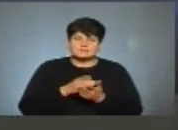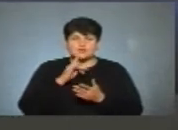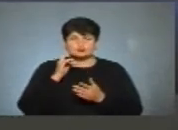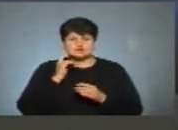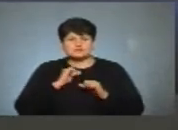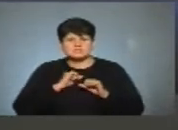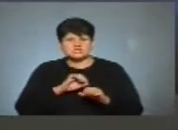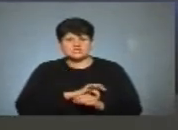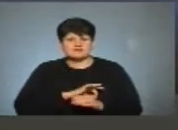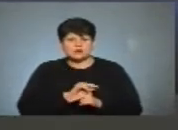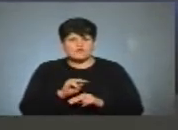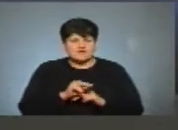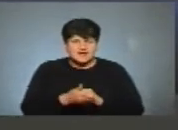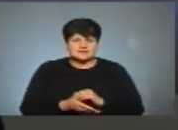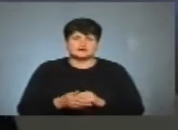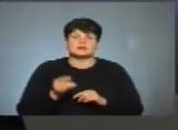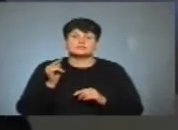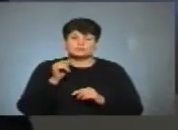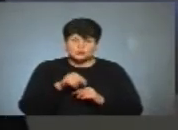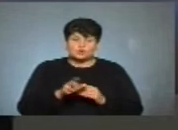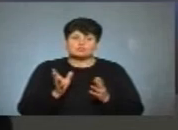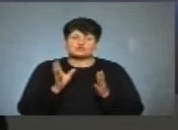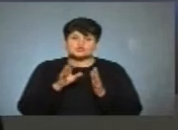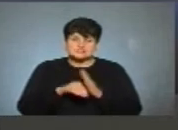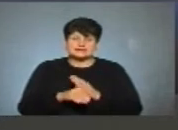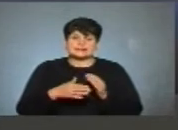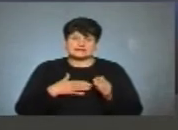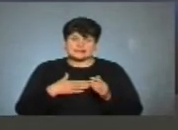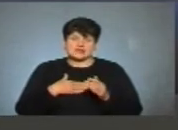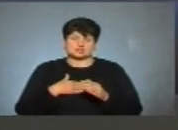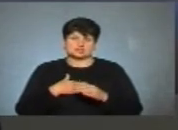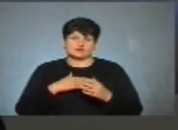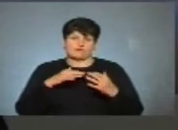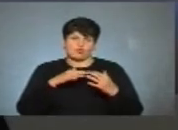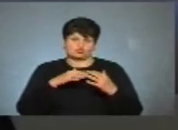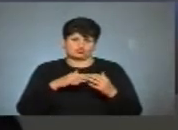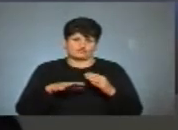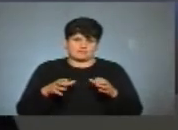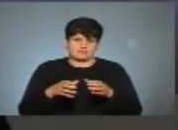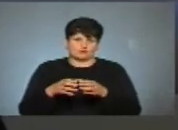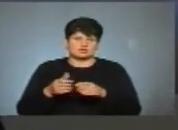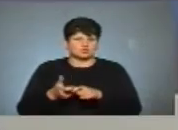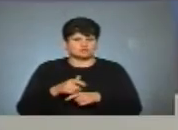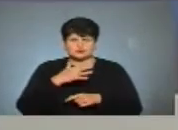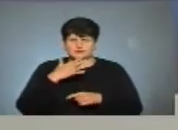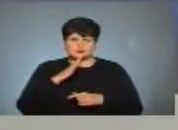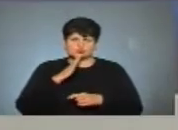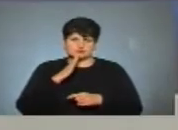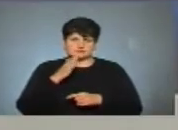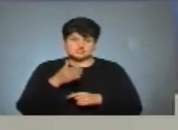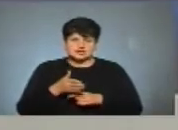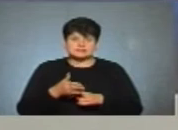патріотичне виховання, і в тому числі, і наші фронтові підрозділи, в яких теж дуже багато дівчат.